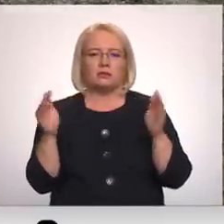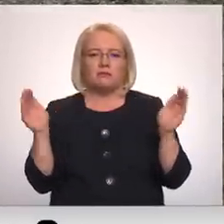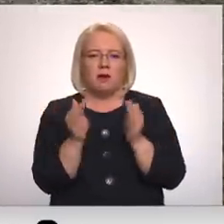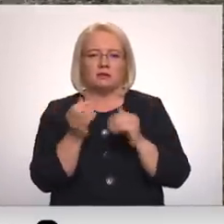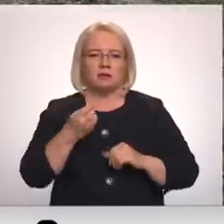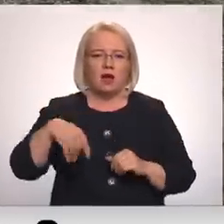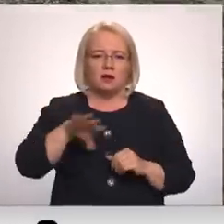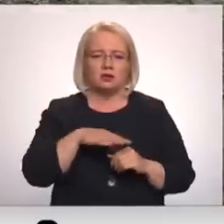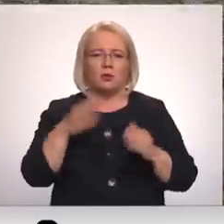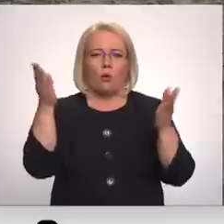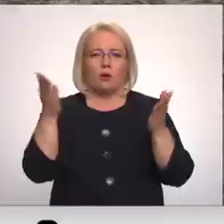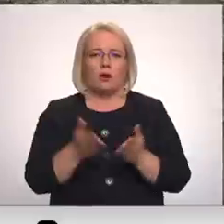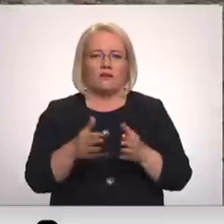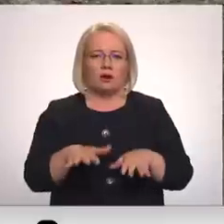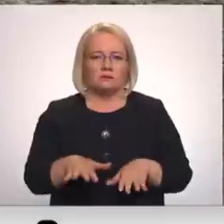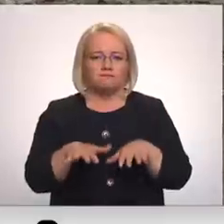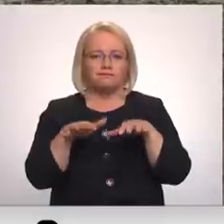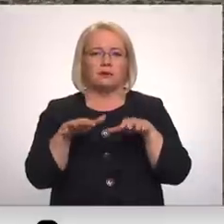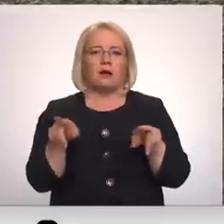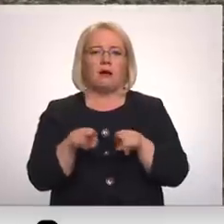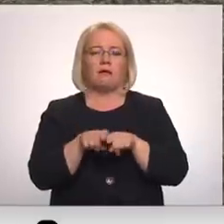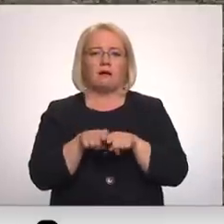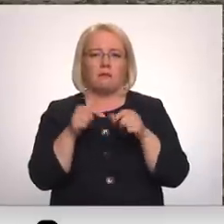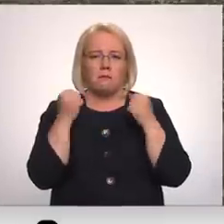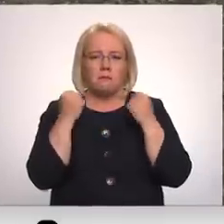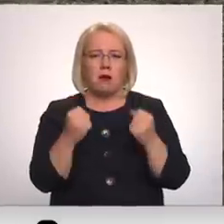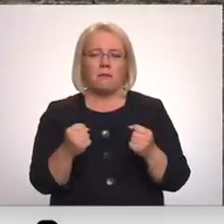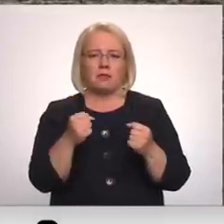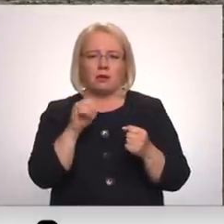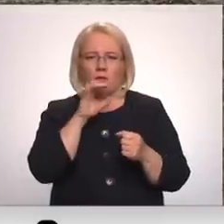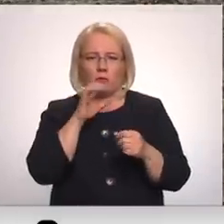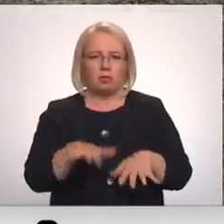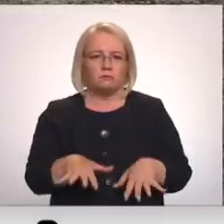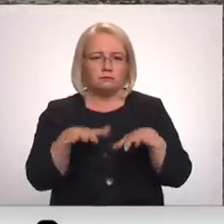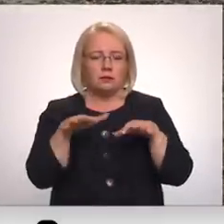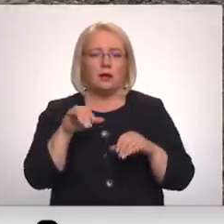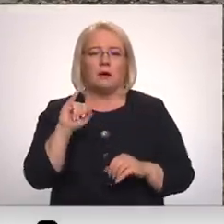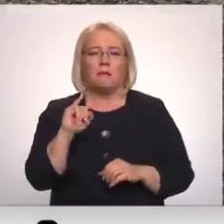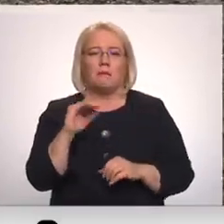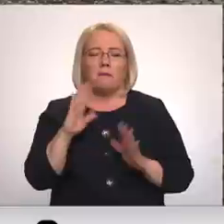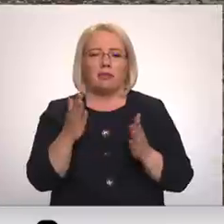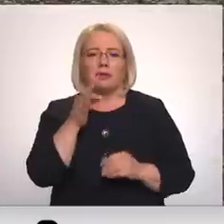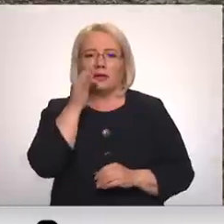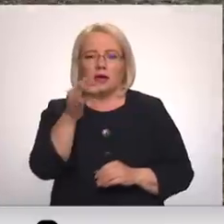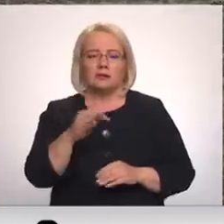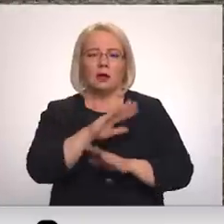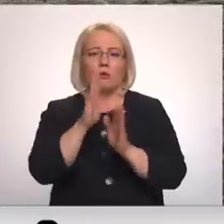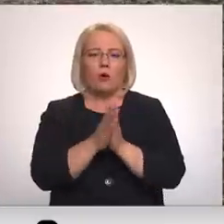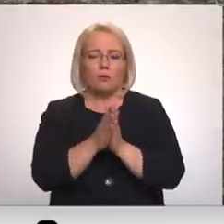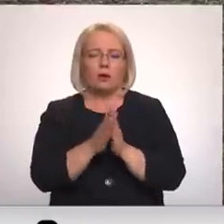arī gravās veidojas pamatīgas speļķes. Taču jādzīmē, kopumā Valsts